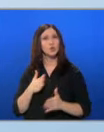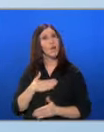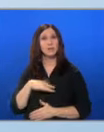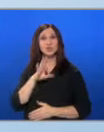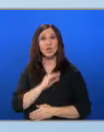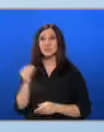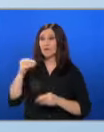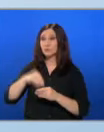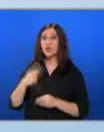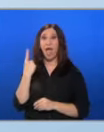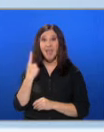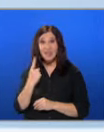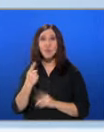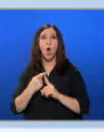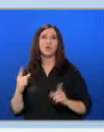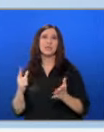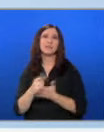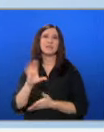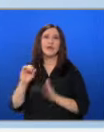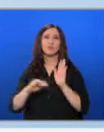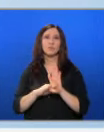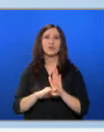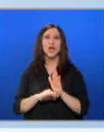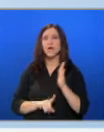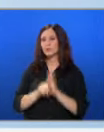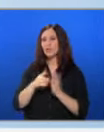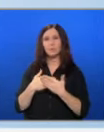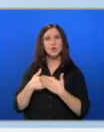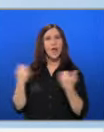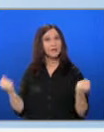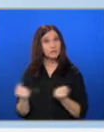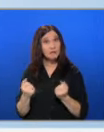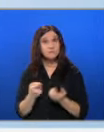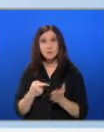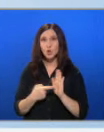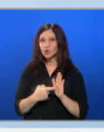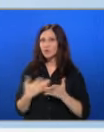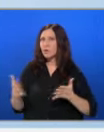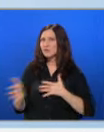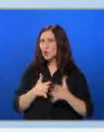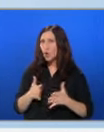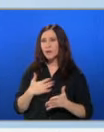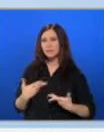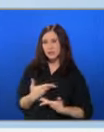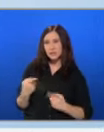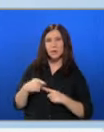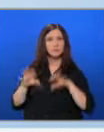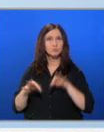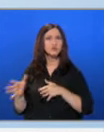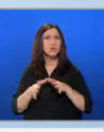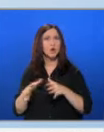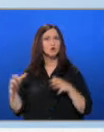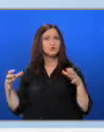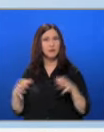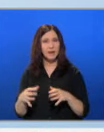шанс да вкарат един от 70 евродепутати. Резултатите по отношение на активността сочат, че повече хора проявяват интерес към изборите за народно